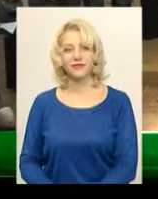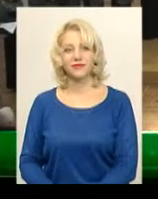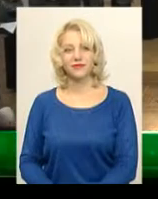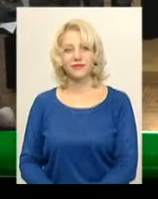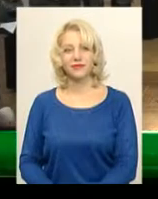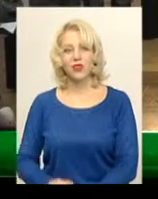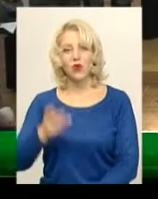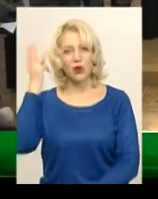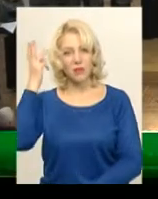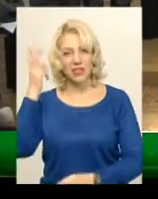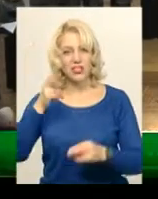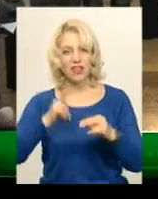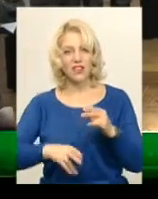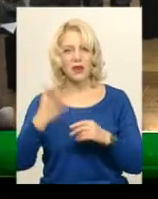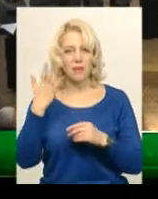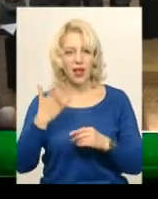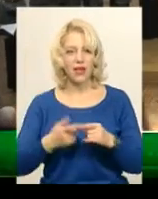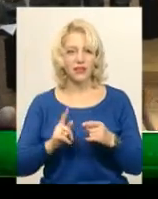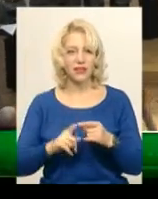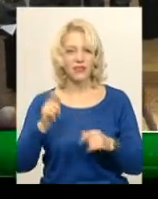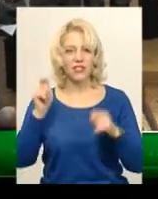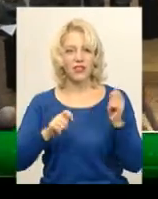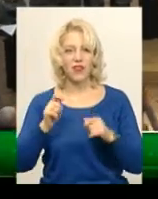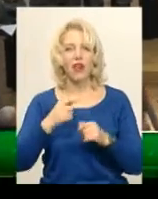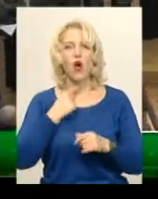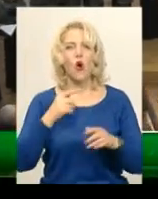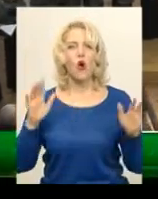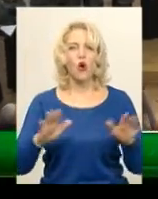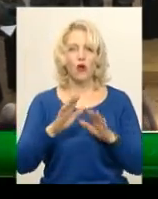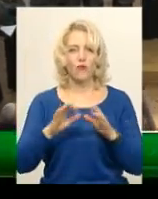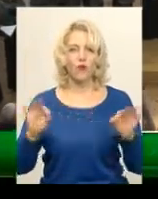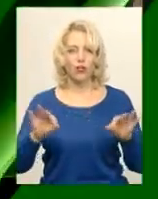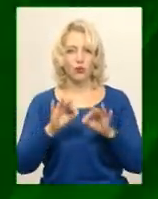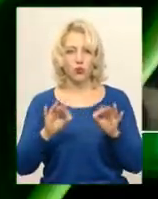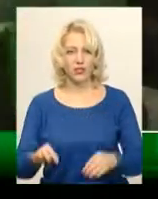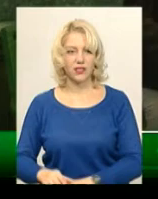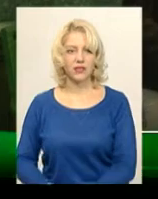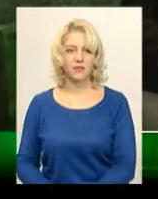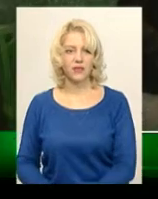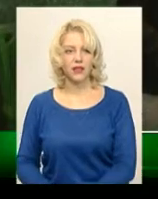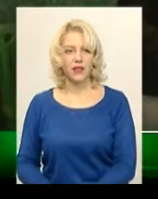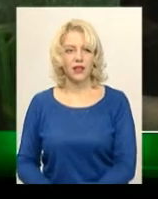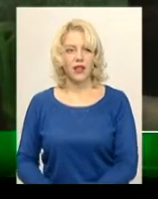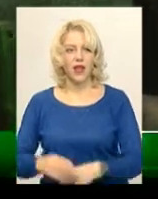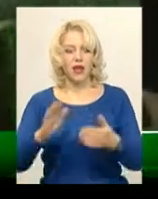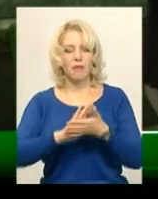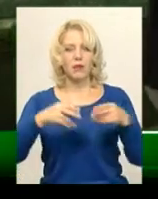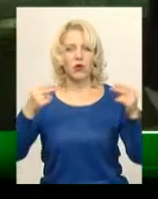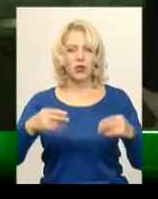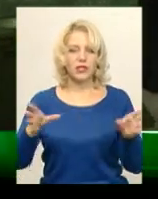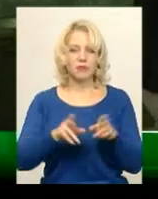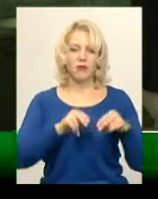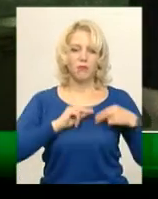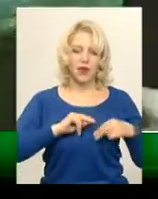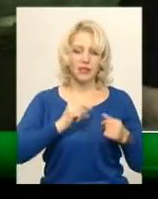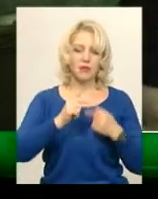У Хмельницькому завершився п'ятий ювілейний фестиваль хорової музики «Співоча асамблея». Меморандум про співпрацю в бізнесі та